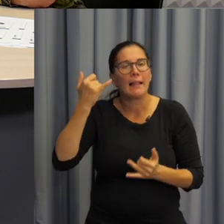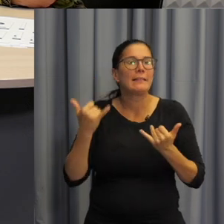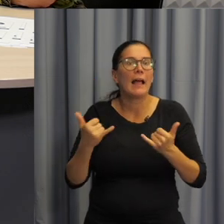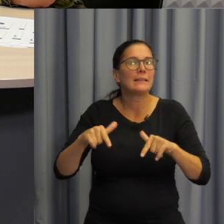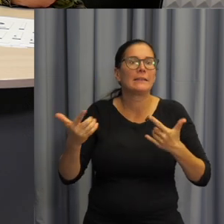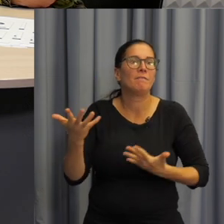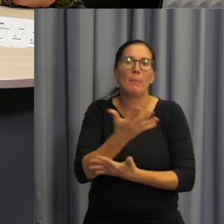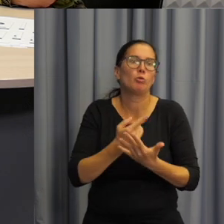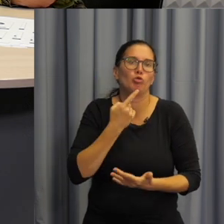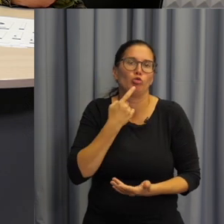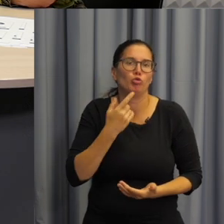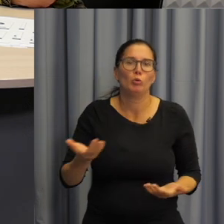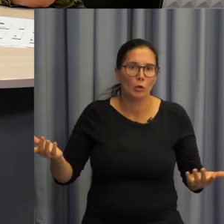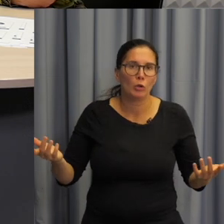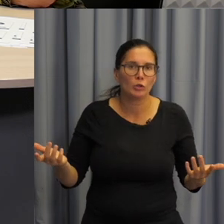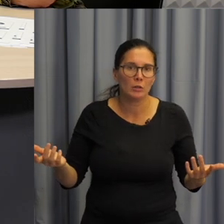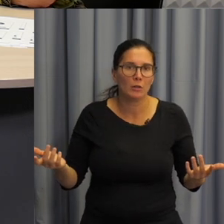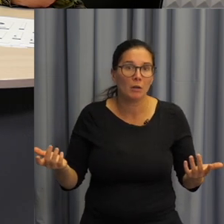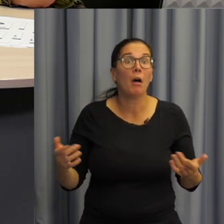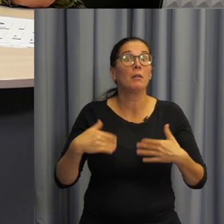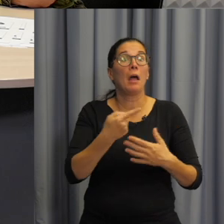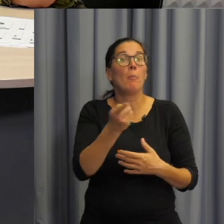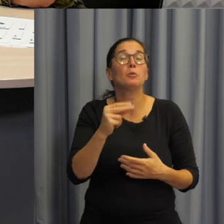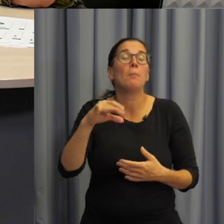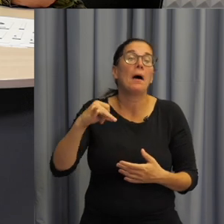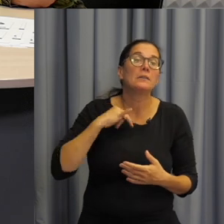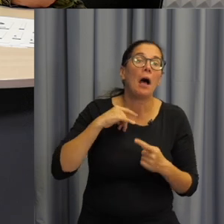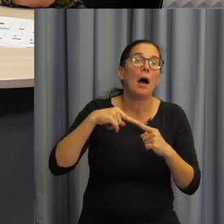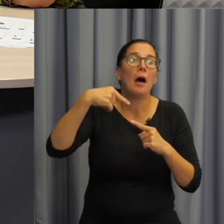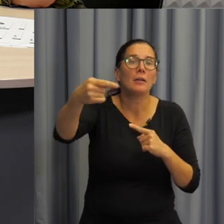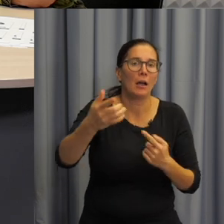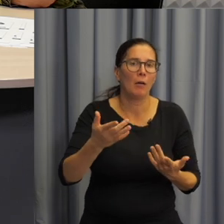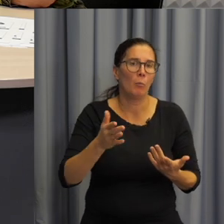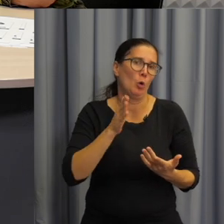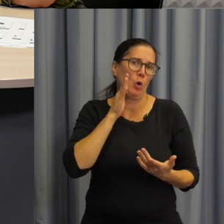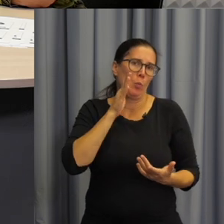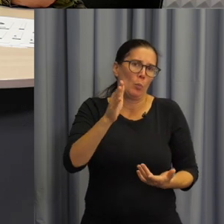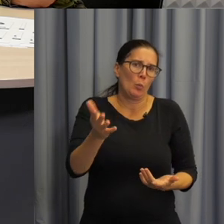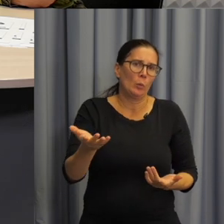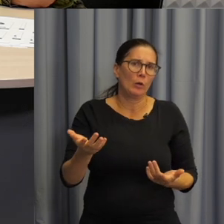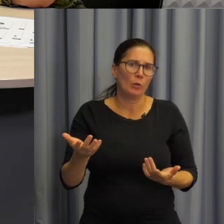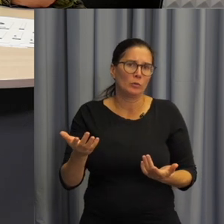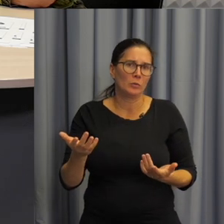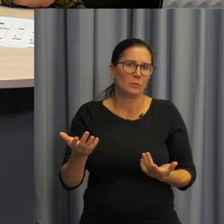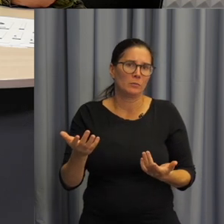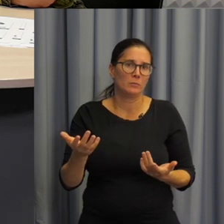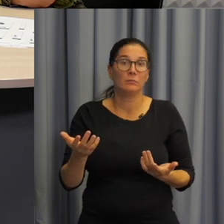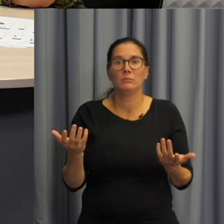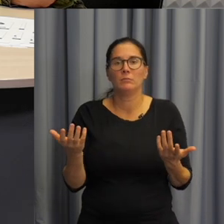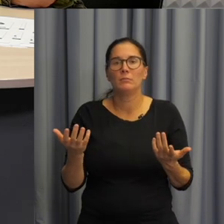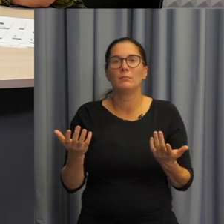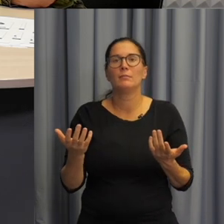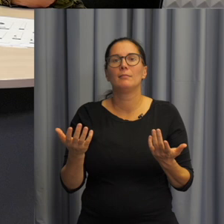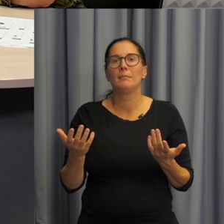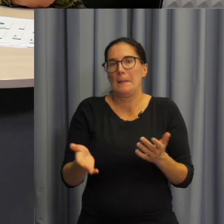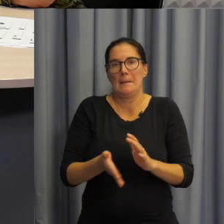dejte nám zpětnou vazbu k tomu, co se uskutečnilo dnes, ale i k tomu, co byste rádi zažili v příští